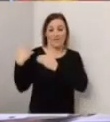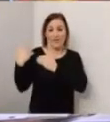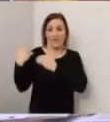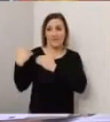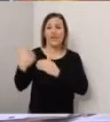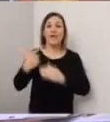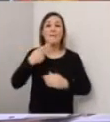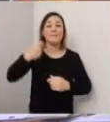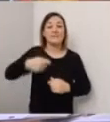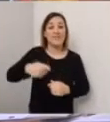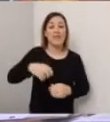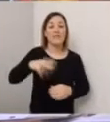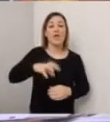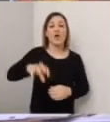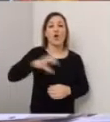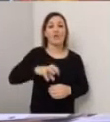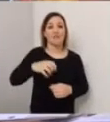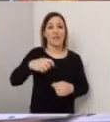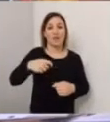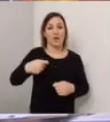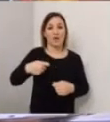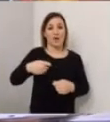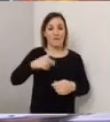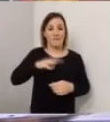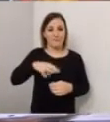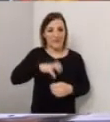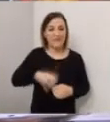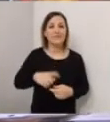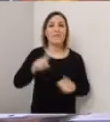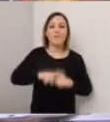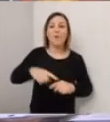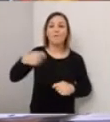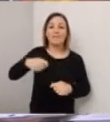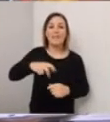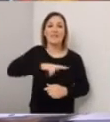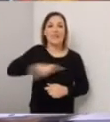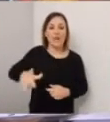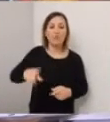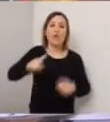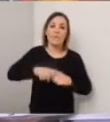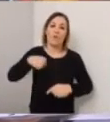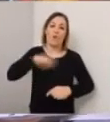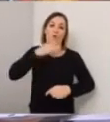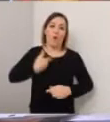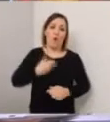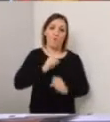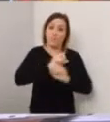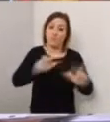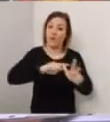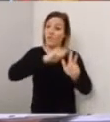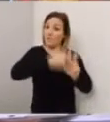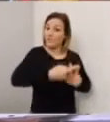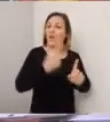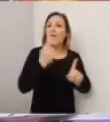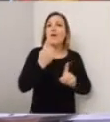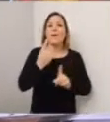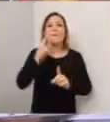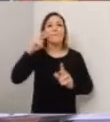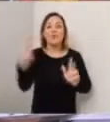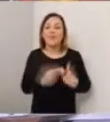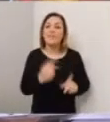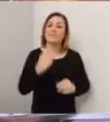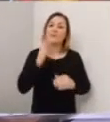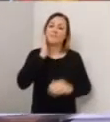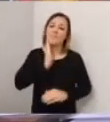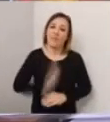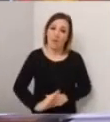sia dal decreto del Presidente del Consiglio dei Ministri, sia dalle ordinanze del Presidente della Regione, sia dai provvedimenti locali. Per cui da questo punto di